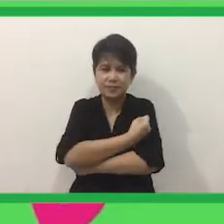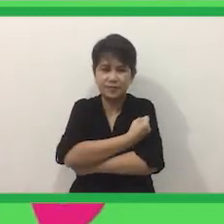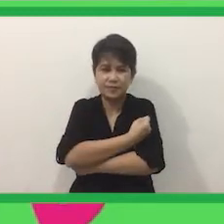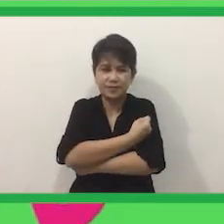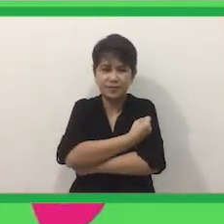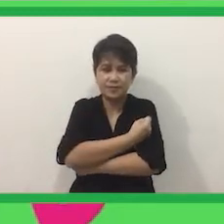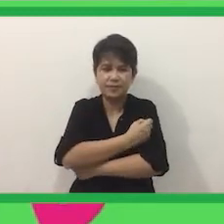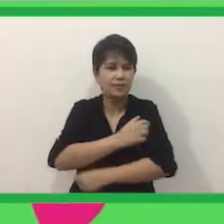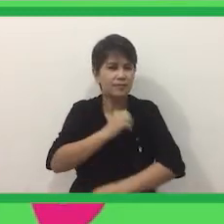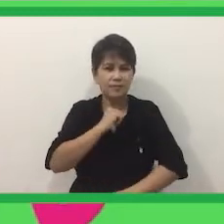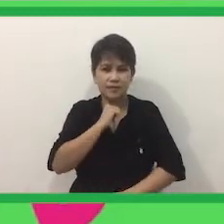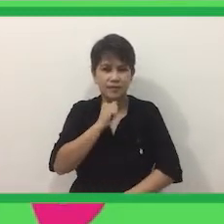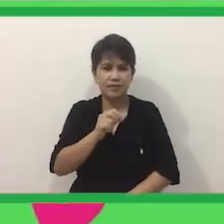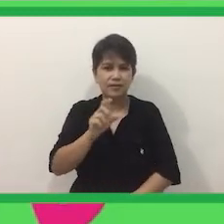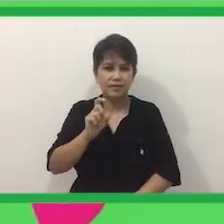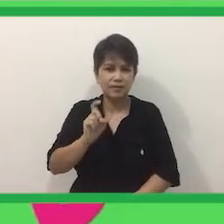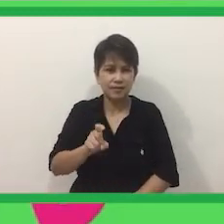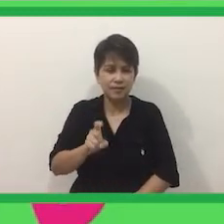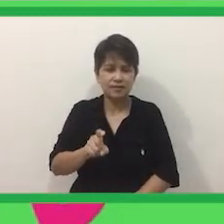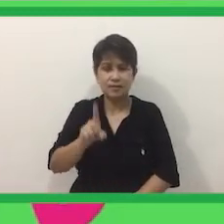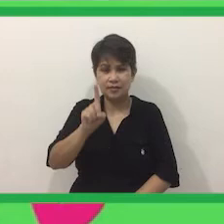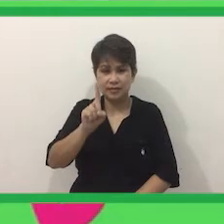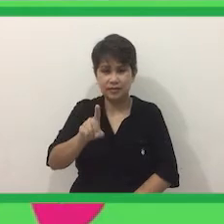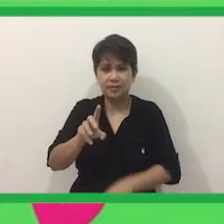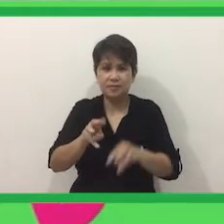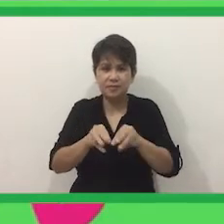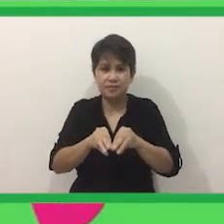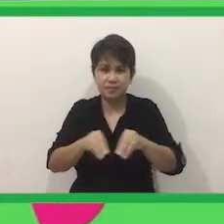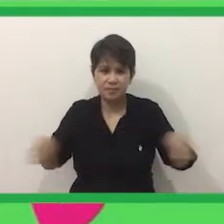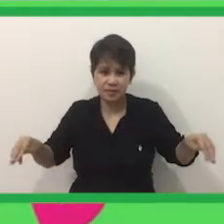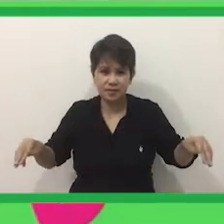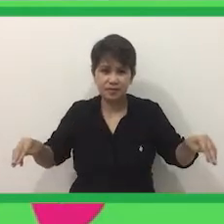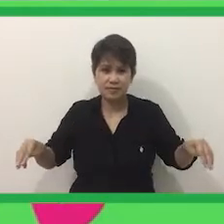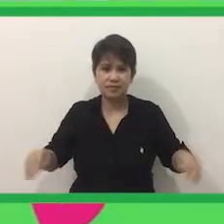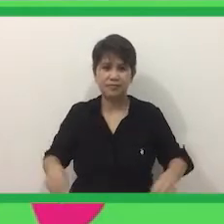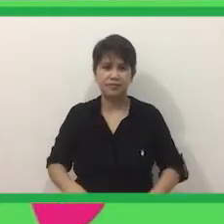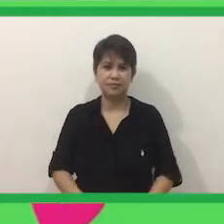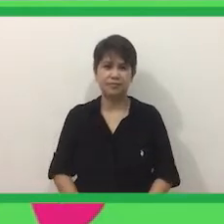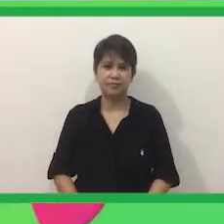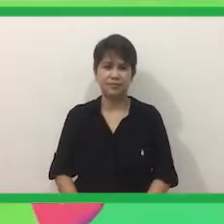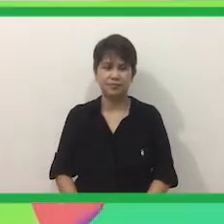Ang Yakap Ni Nanay Hindi Kailangan Isang Metro